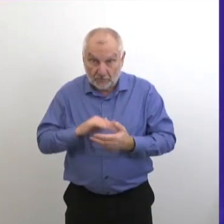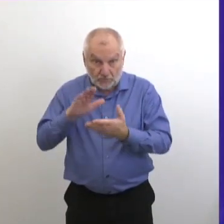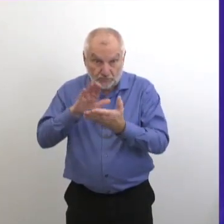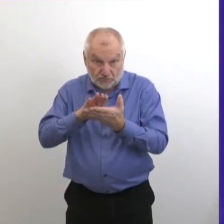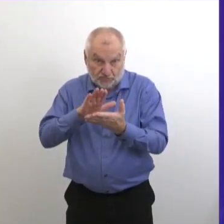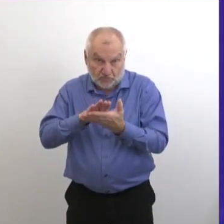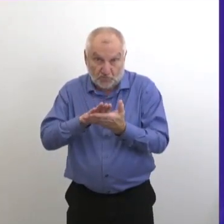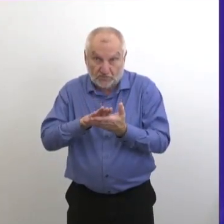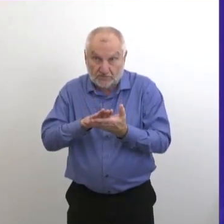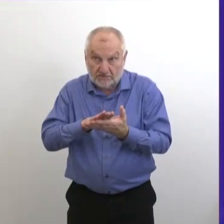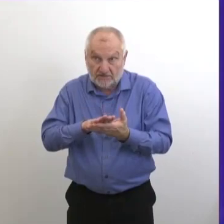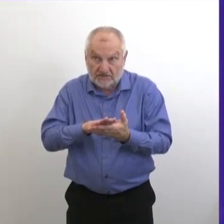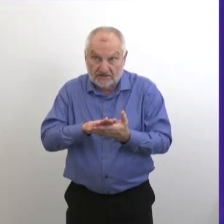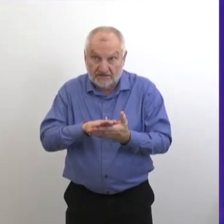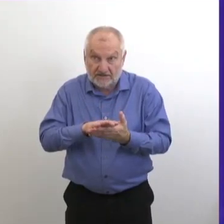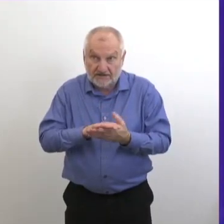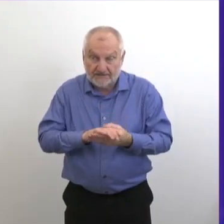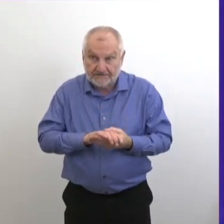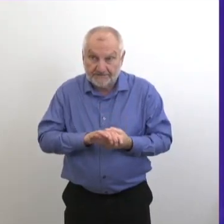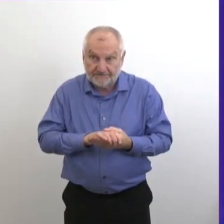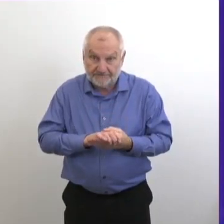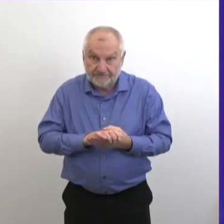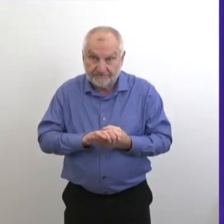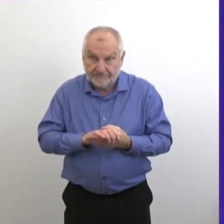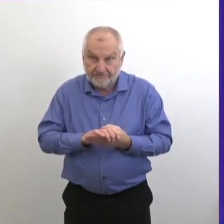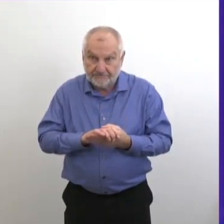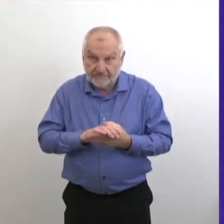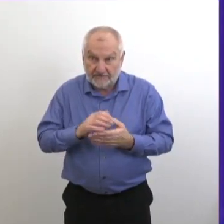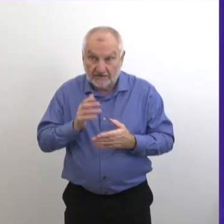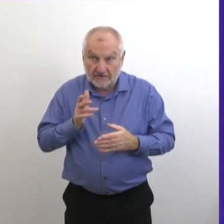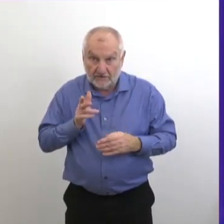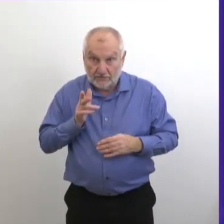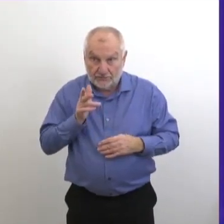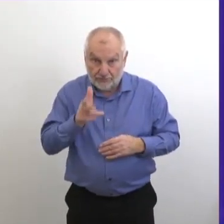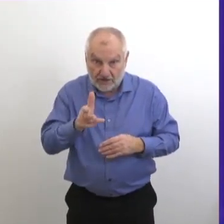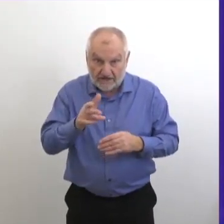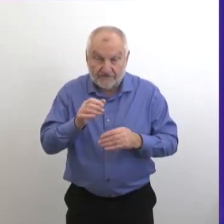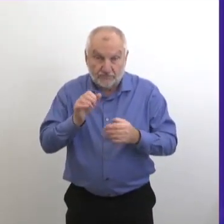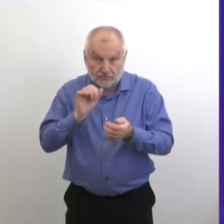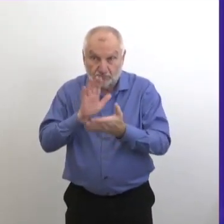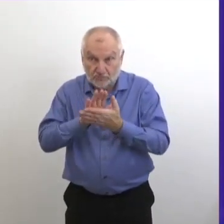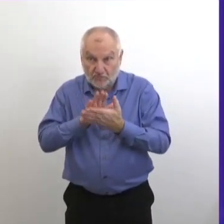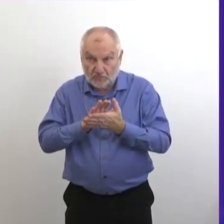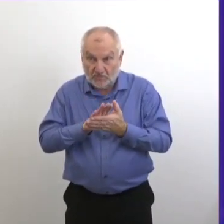Alors, en ce qui concerne les auto-écoles, elles continuent de fonctionner.